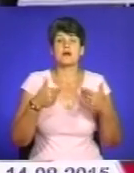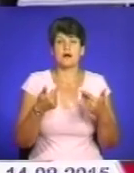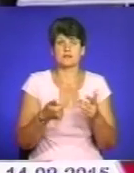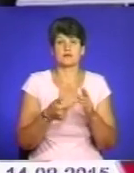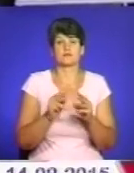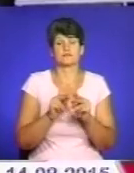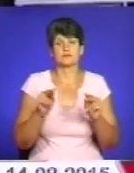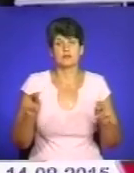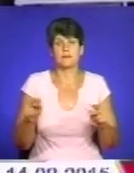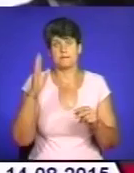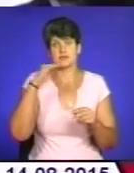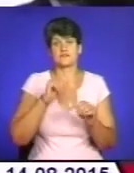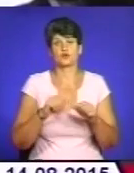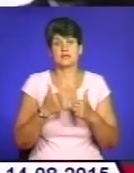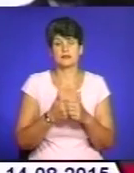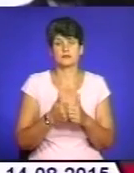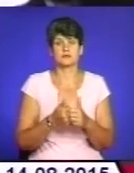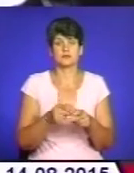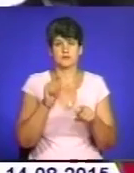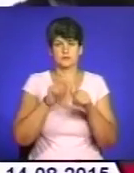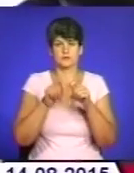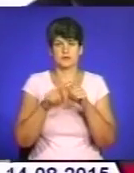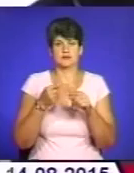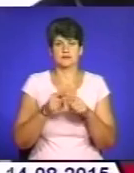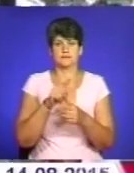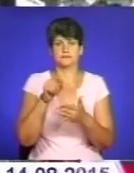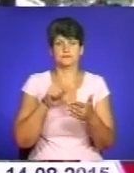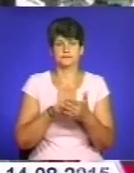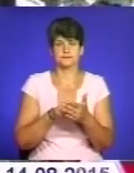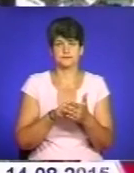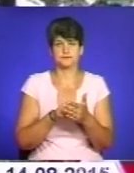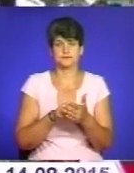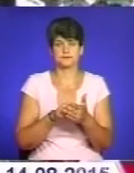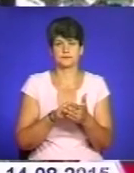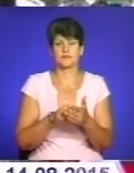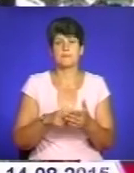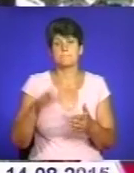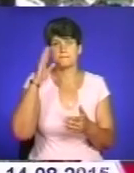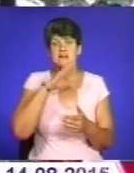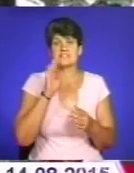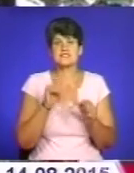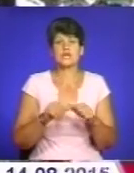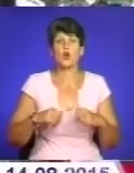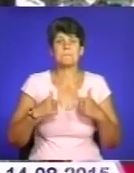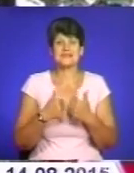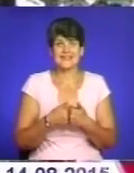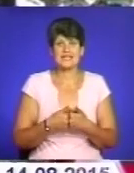і батьківським комітетам тримати це питання на контролі. Освітянські профспілки, батьківські комітети мусить